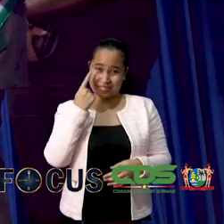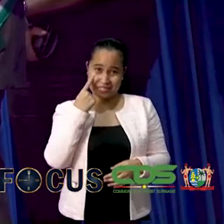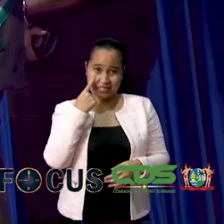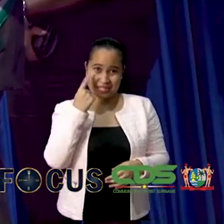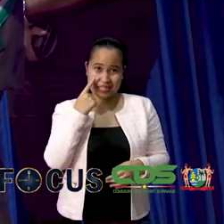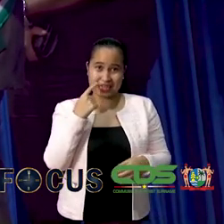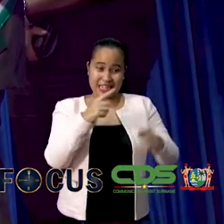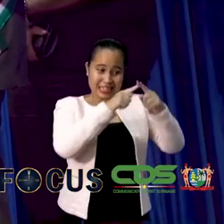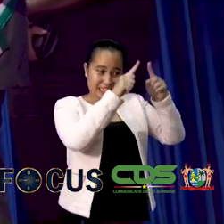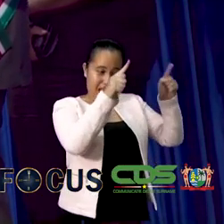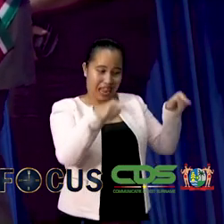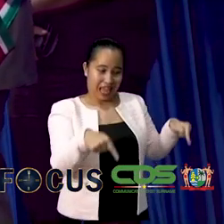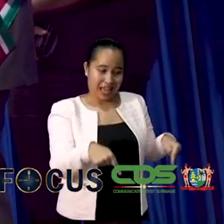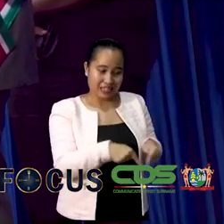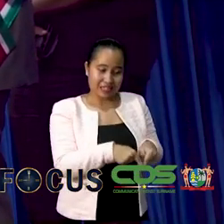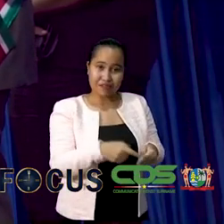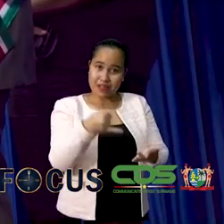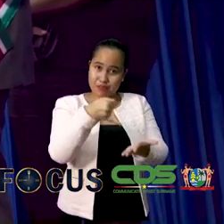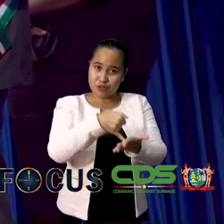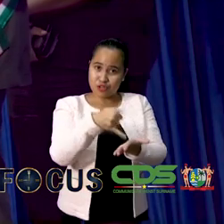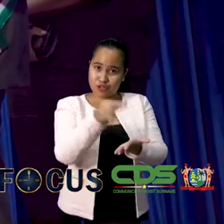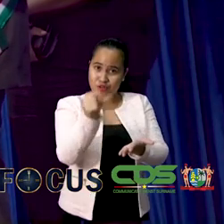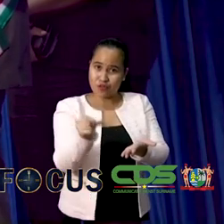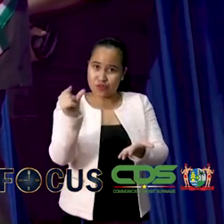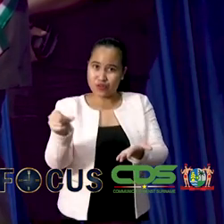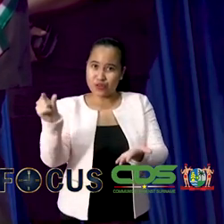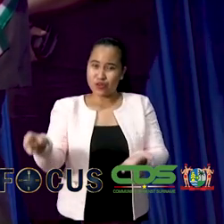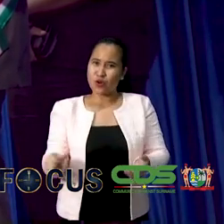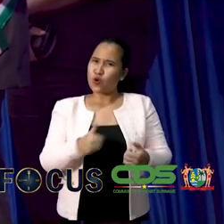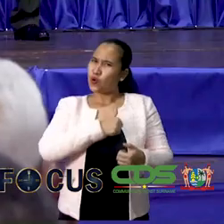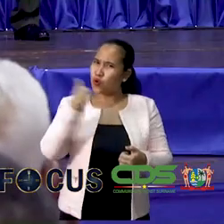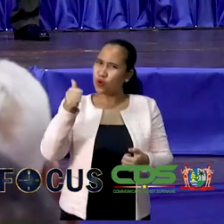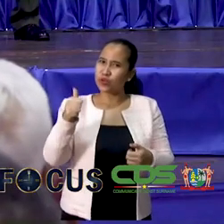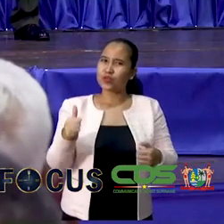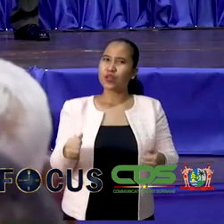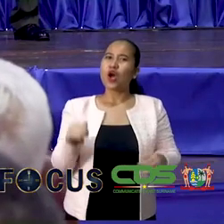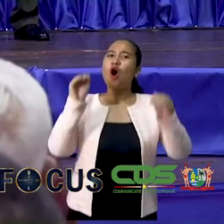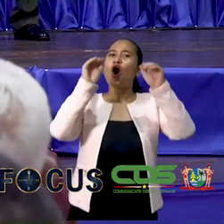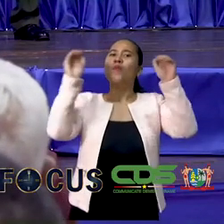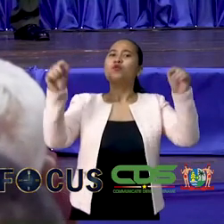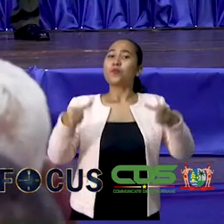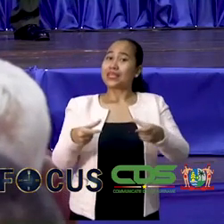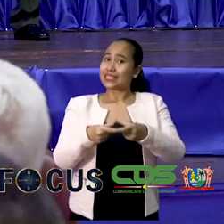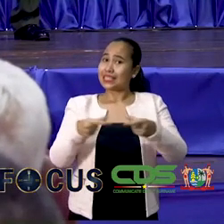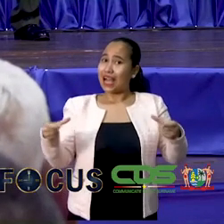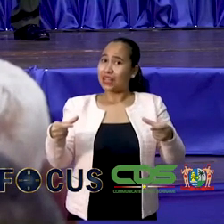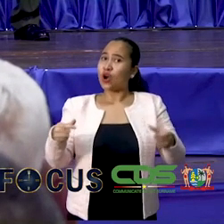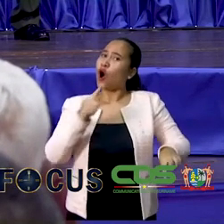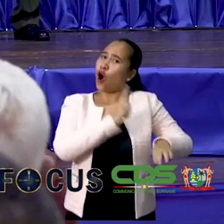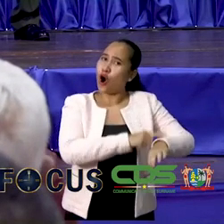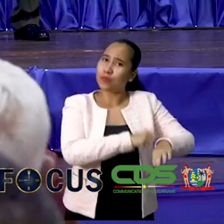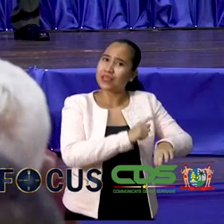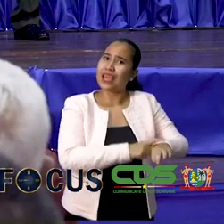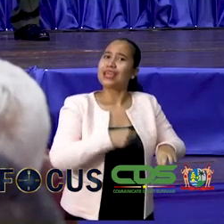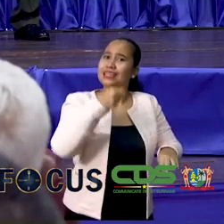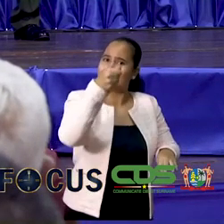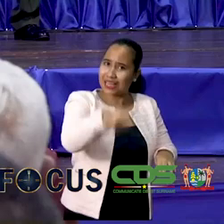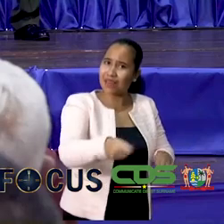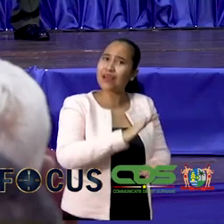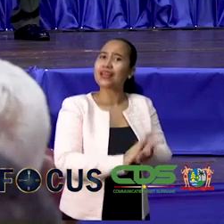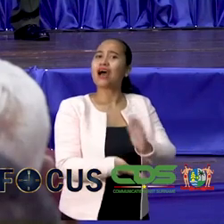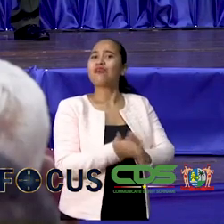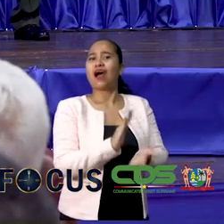met zorg zijn samengesteld, dat de oproeperskaarten tijdig worden ontvangen en kunnen worden afgehandeld,